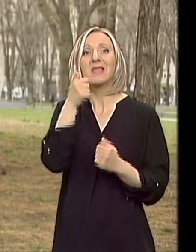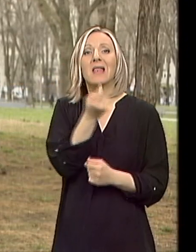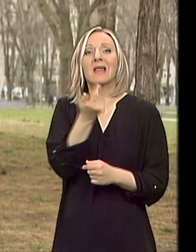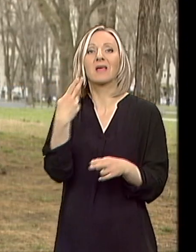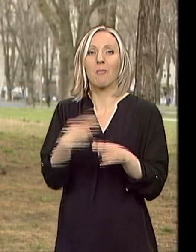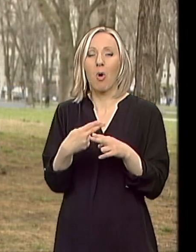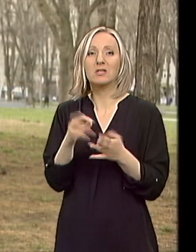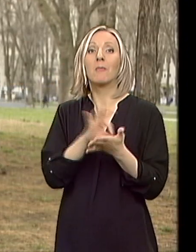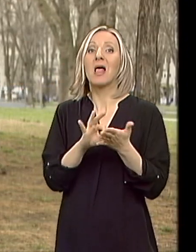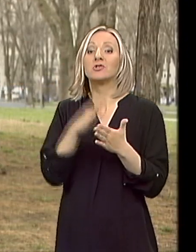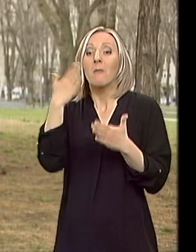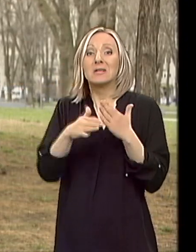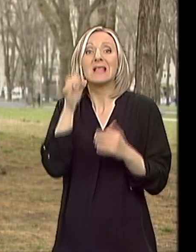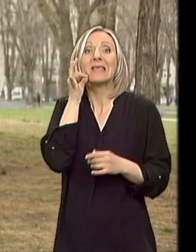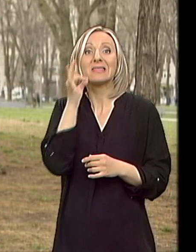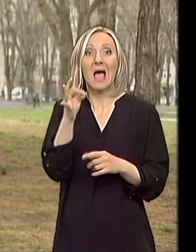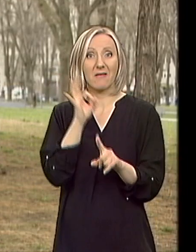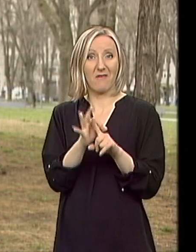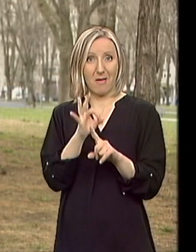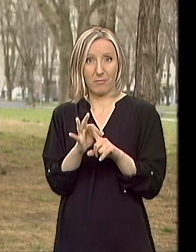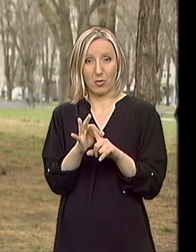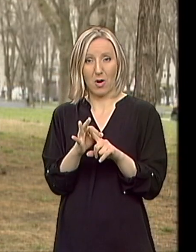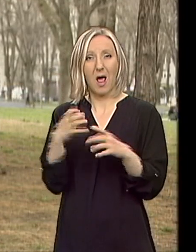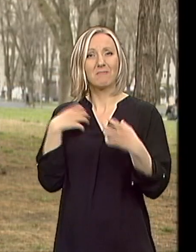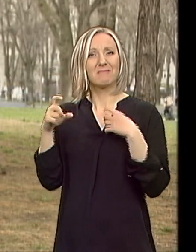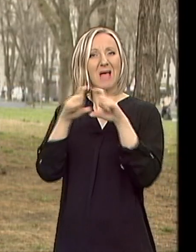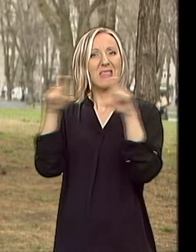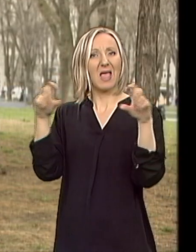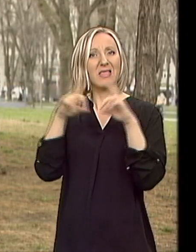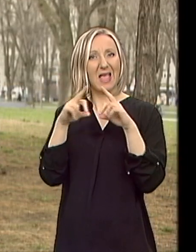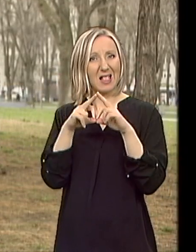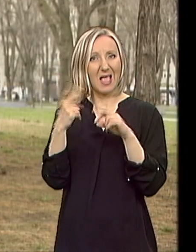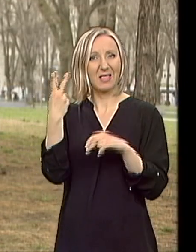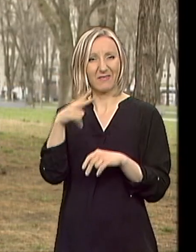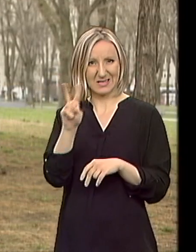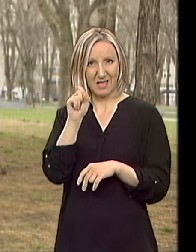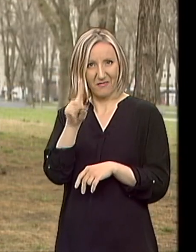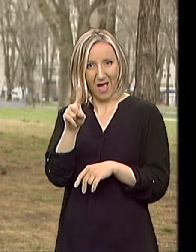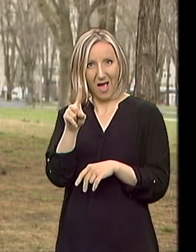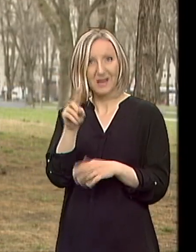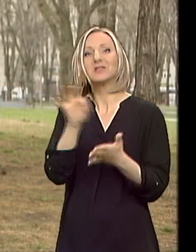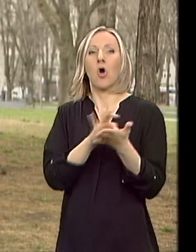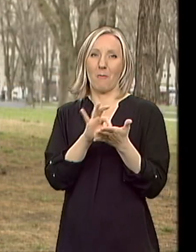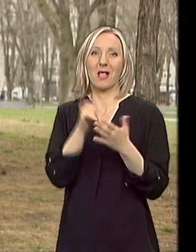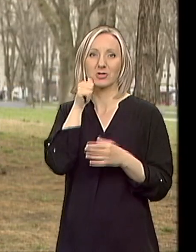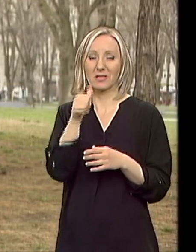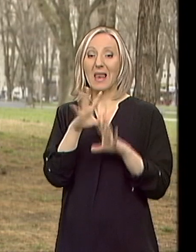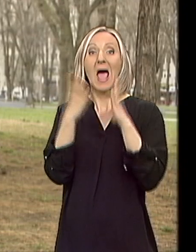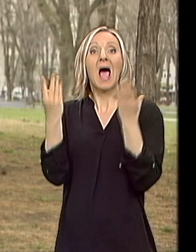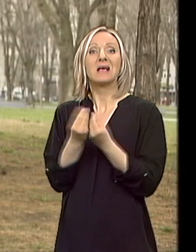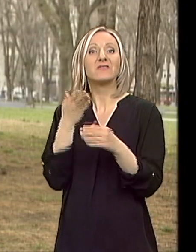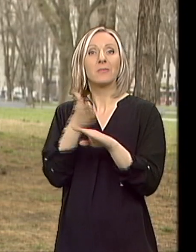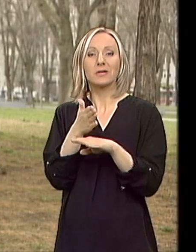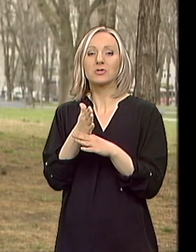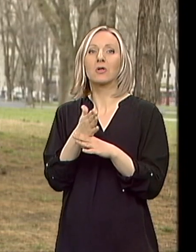U Srbiji je obeležen koncertom u hoteliju 212, a svi prisutni pomogli su rad besplatne linije